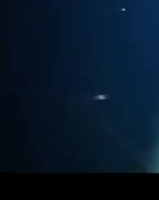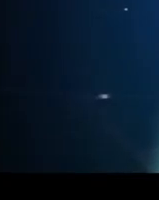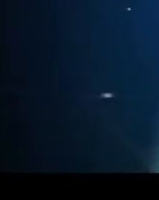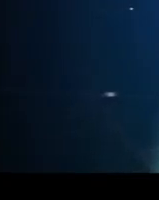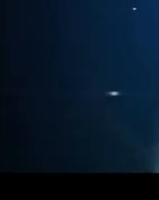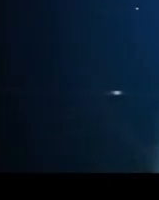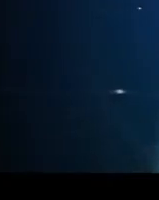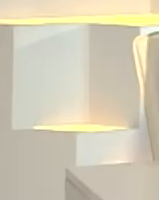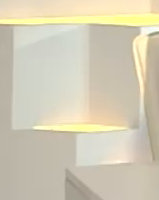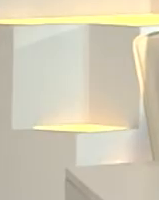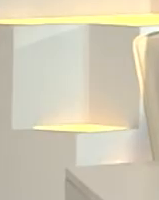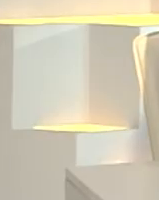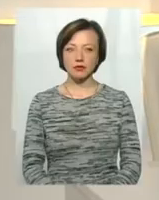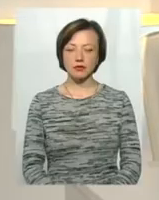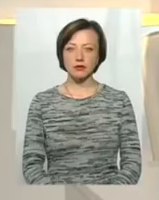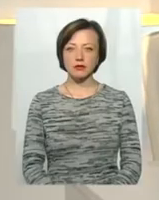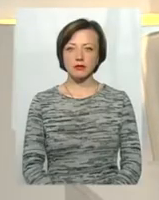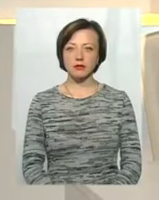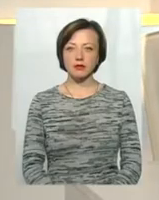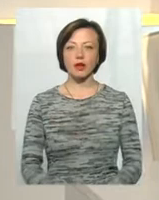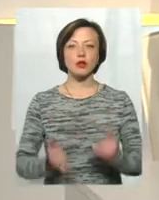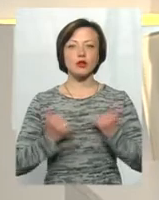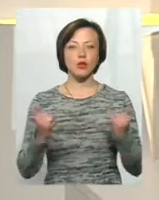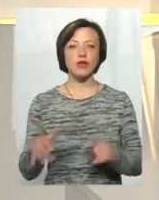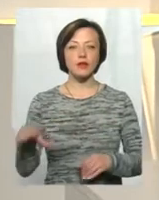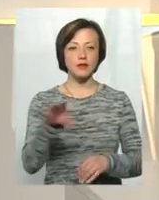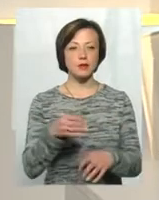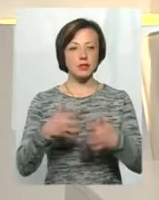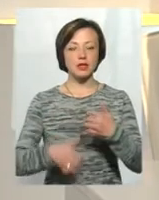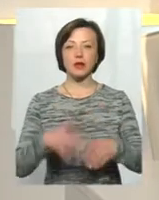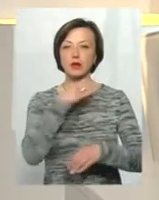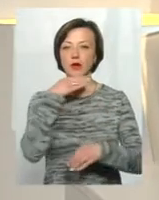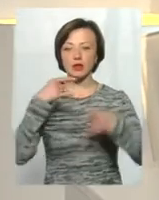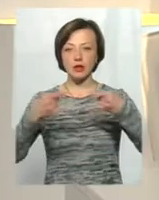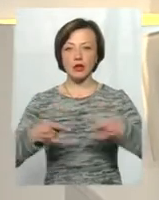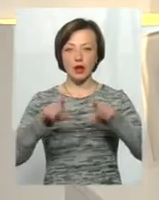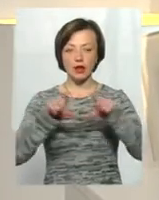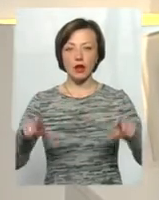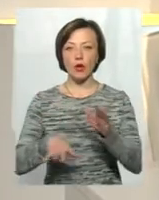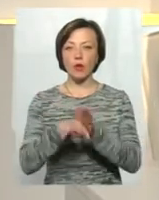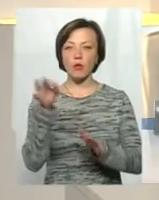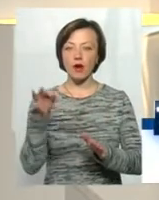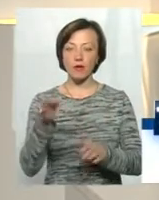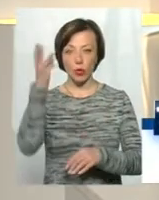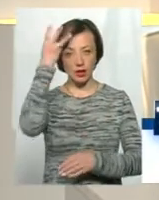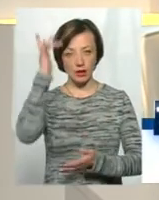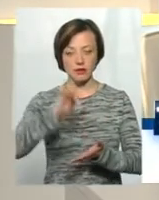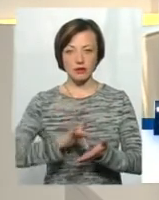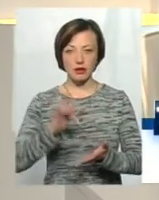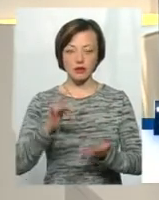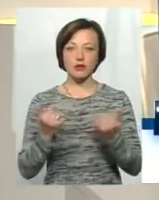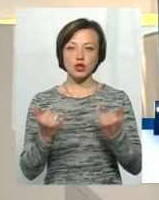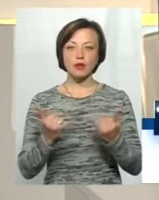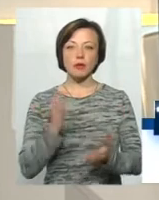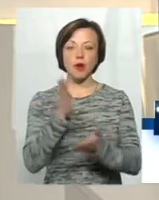Музика Мої шанування усім, хто серед чималої кількості телеканалів у цій порі обрав саме поділя Центр. На